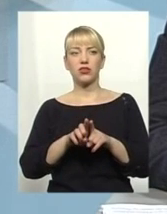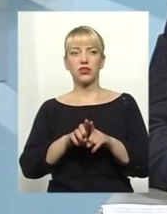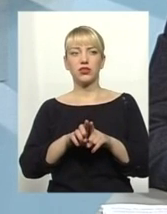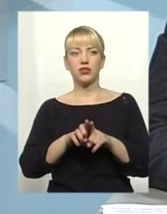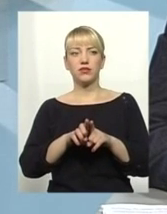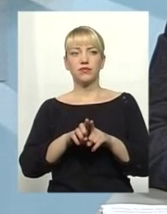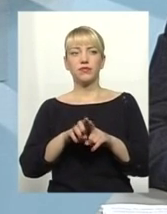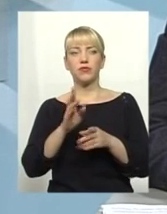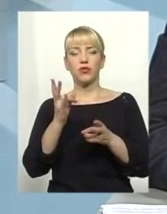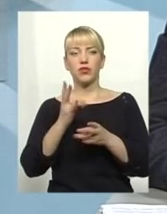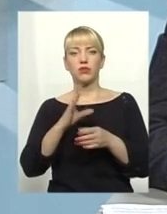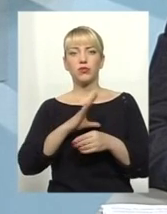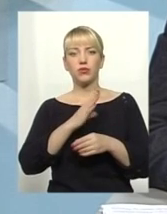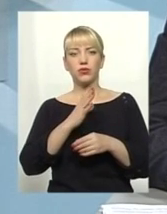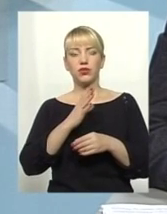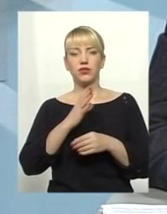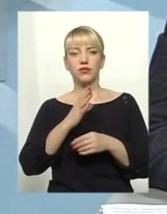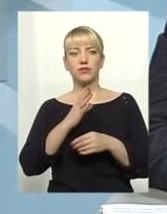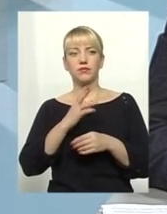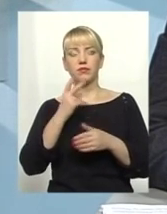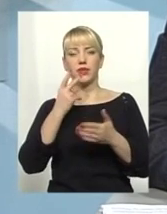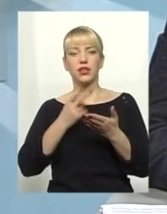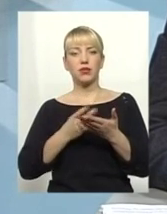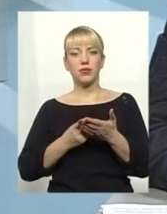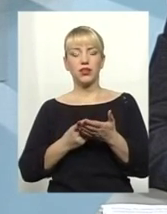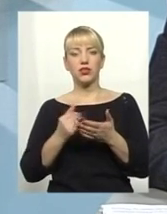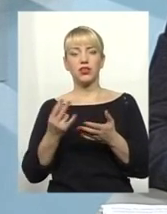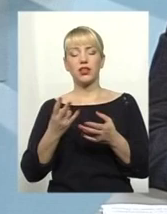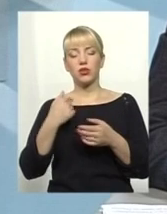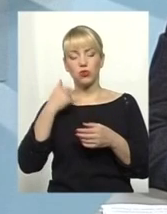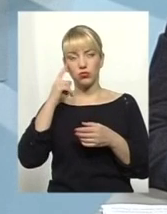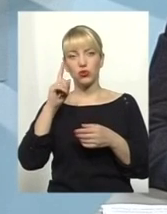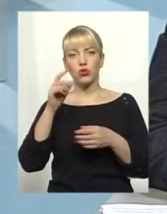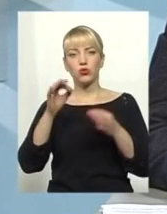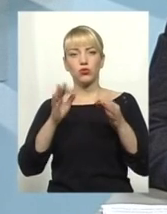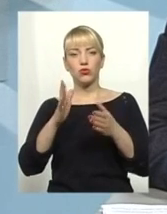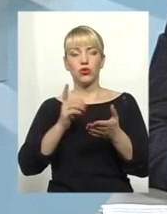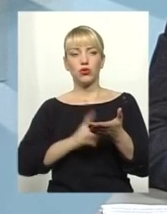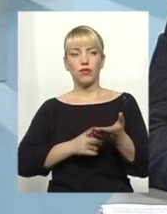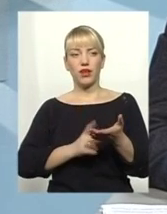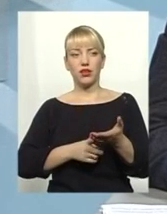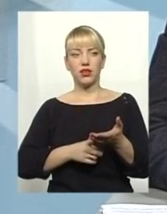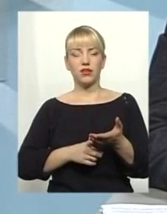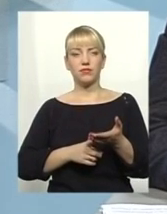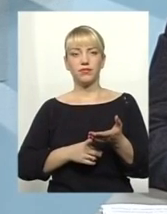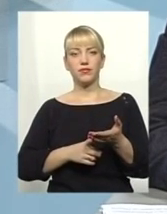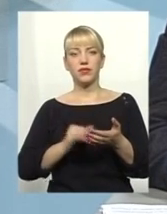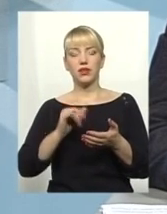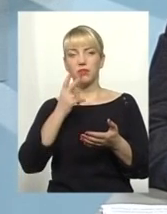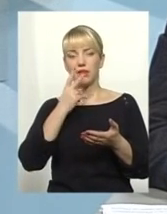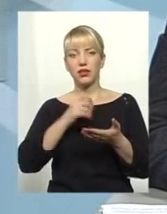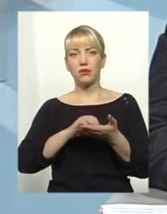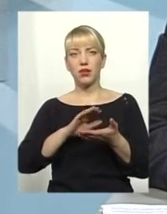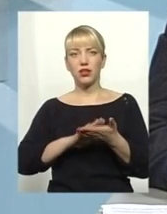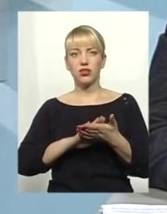інакше має бути передбачена і, я думаю, судом вона буде доведена. І передбачені